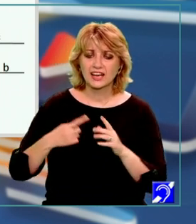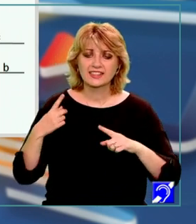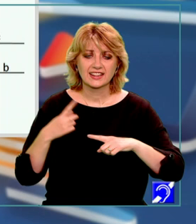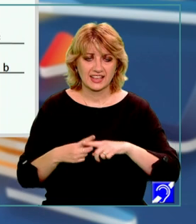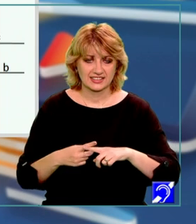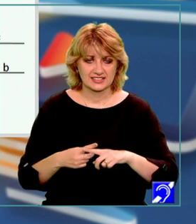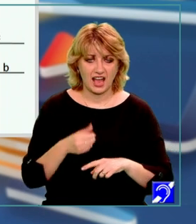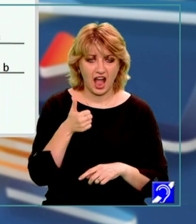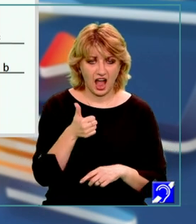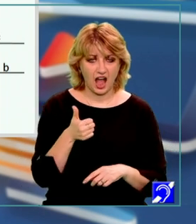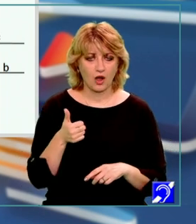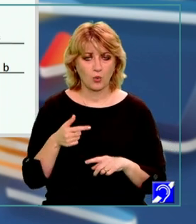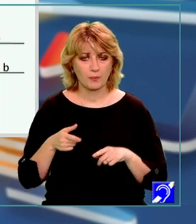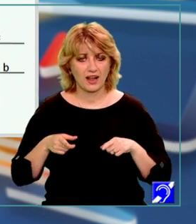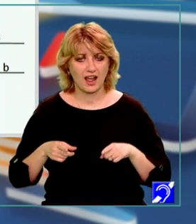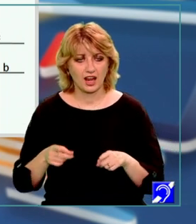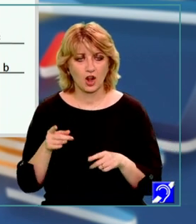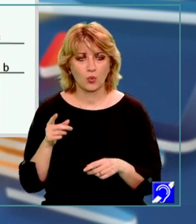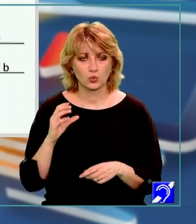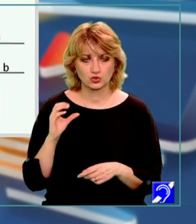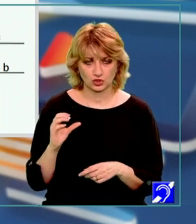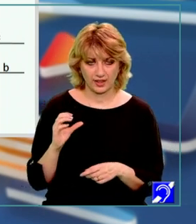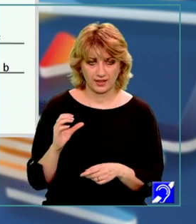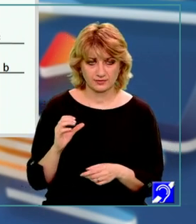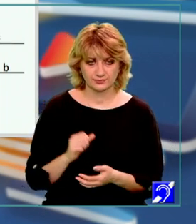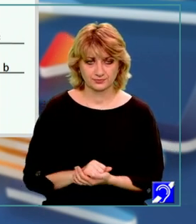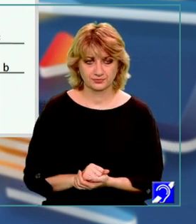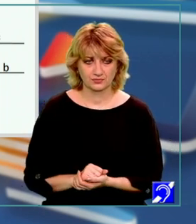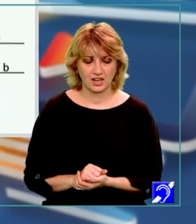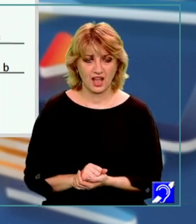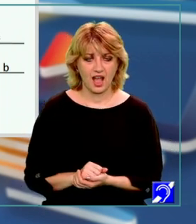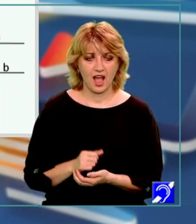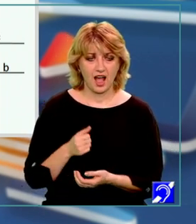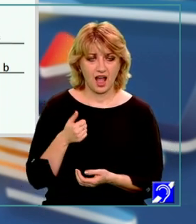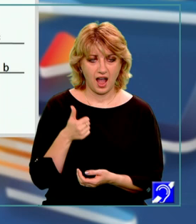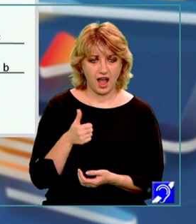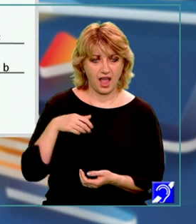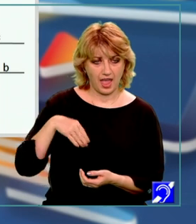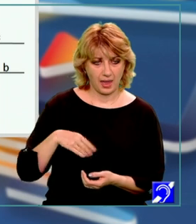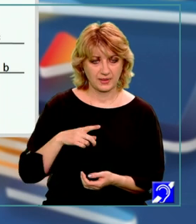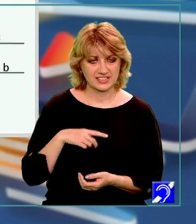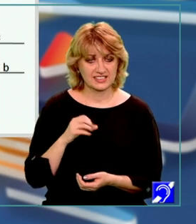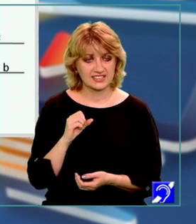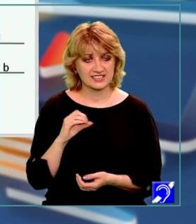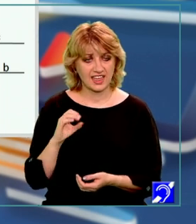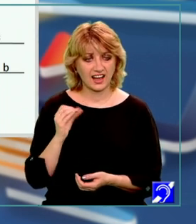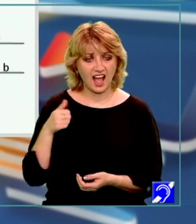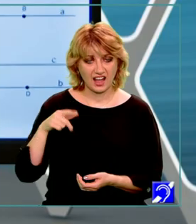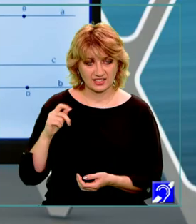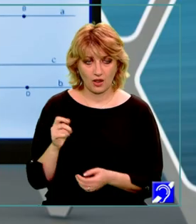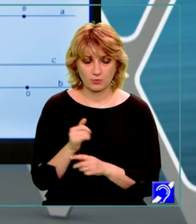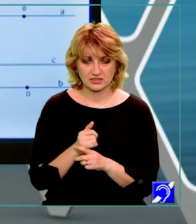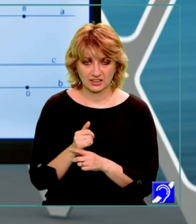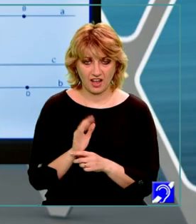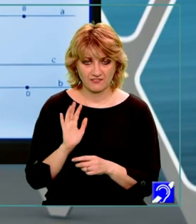A paralelă cu C și cum A, M este secantă, observăm că avem o